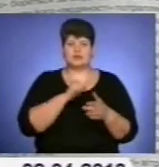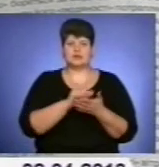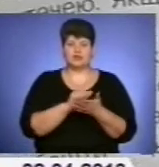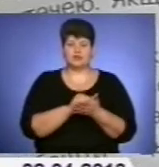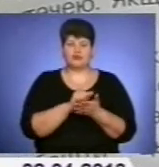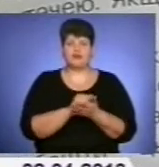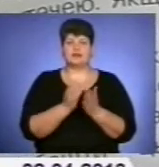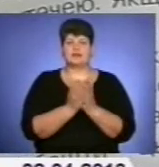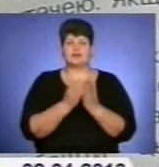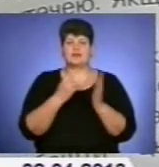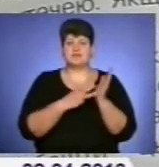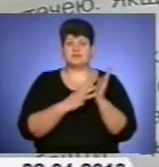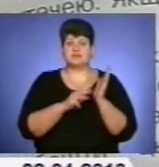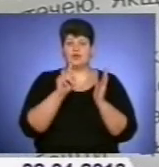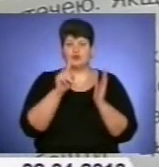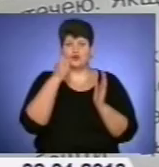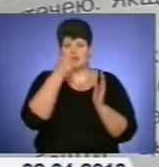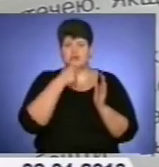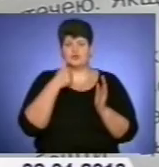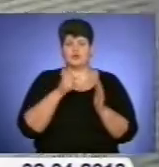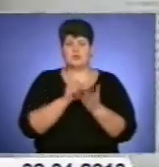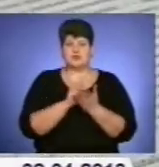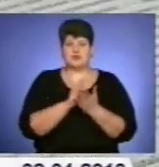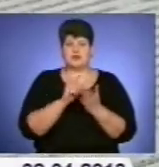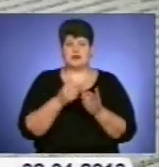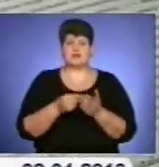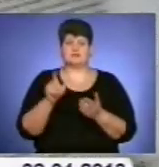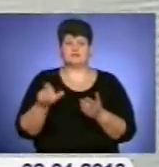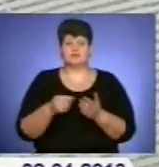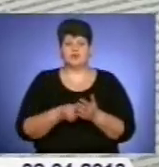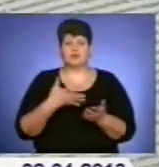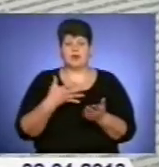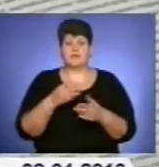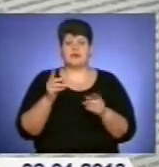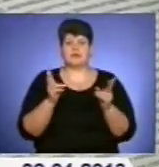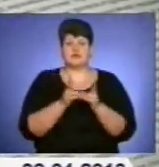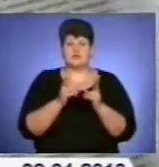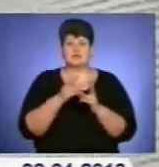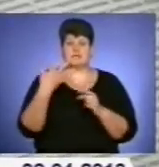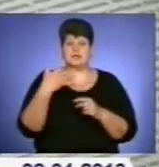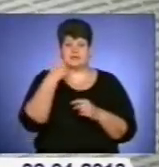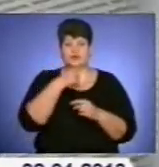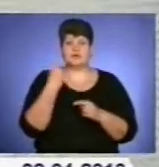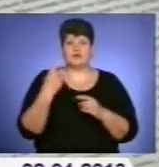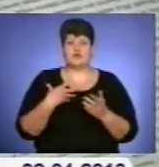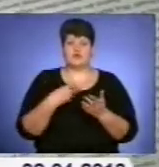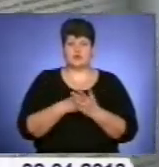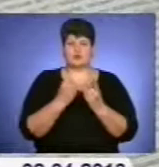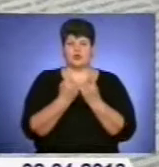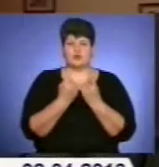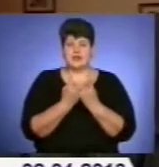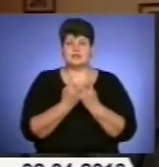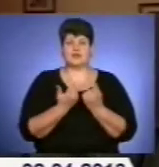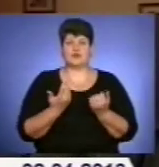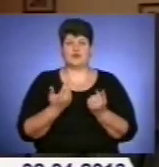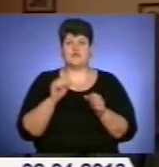81-річного пенсіонера надто дорого. Якби не зустріч через 50 років зі своїм однокласником Степаном Фридриком,